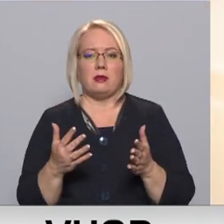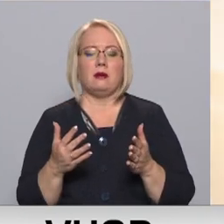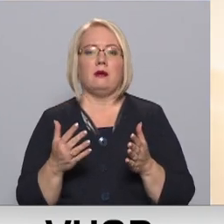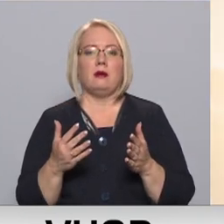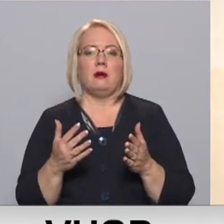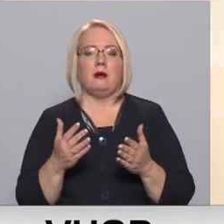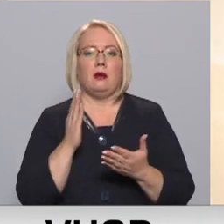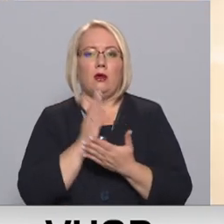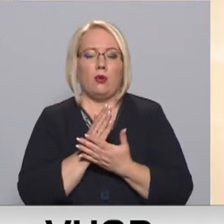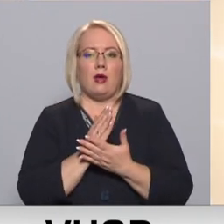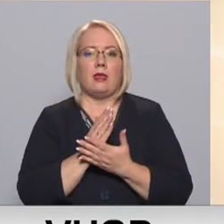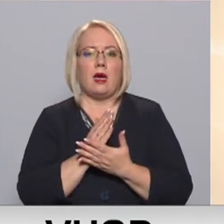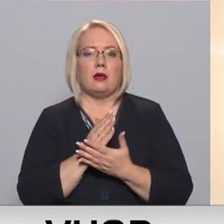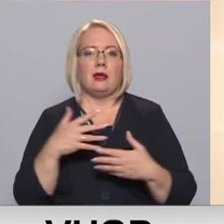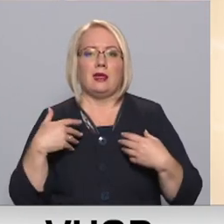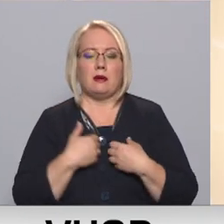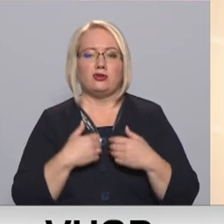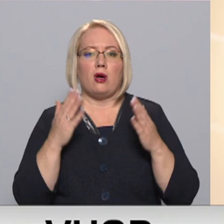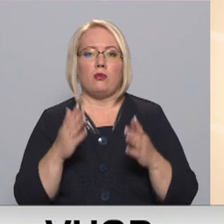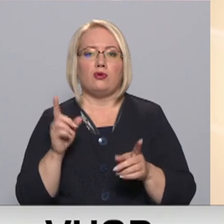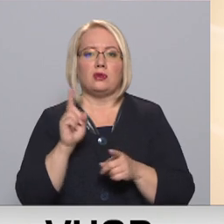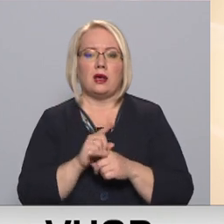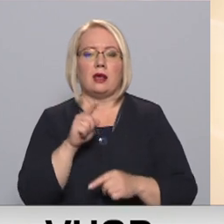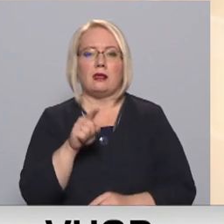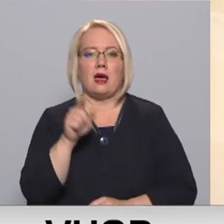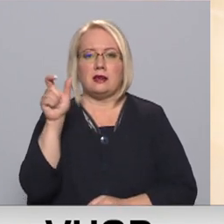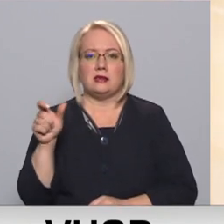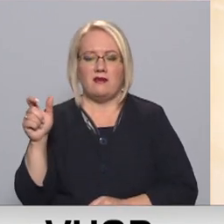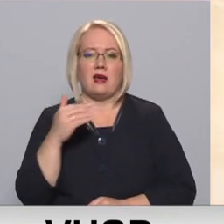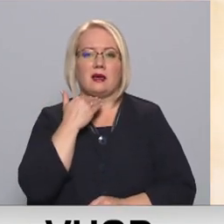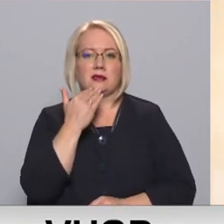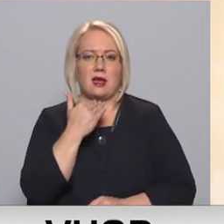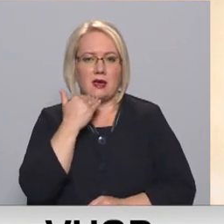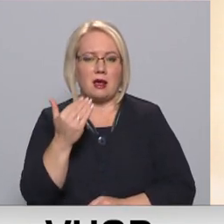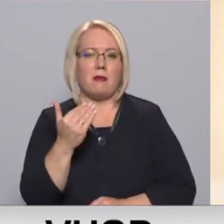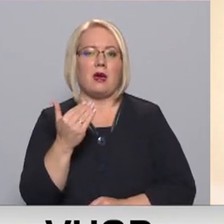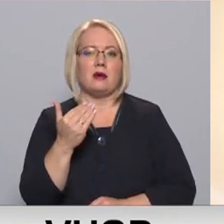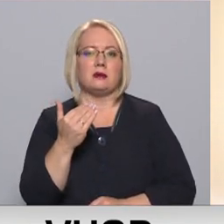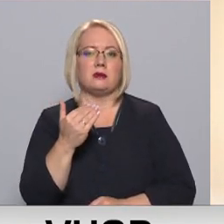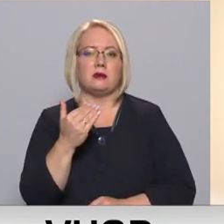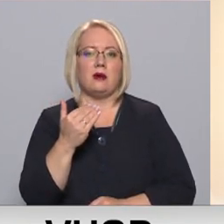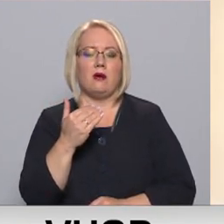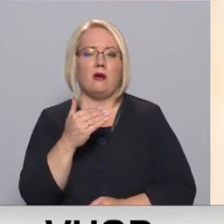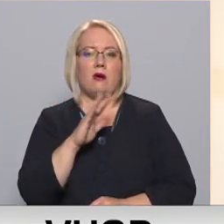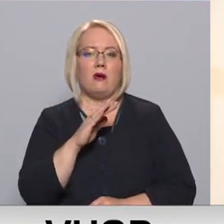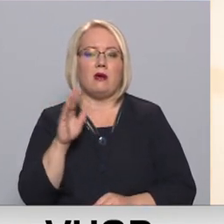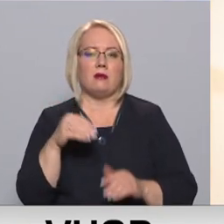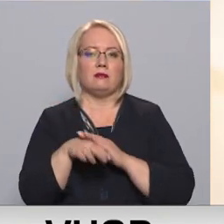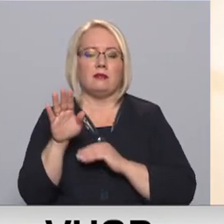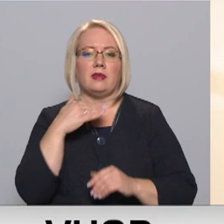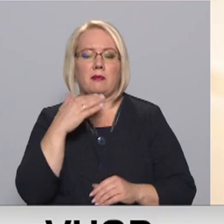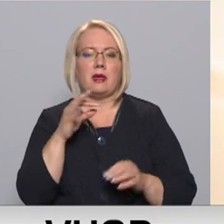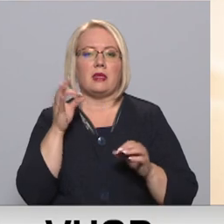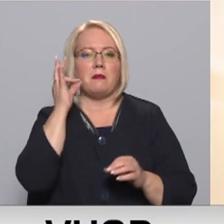Bet noteikti, tad diemžēl būs arī tādi, kas negribēs un ir gribēs pamīst dienestu, bet precīzi